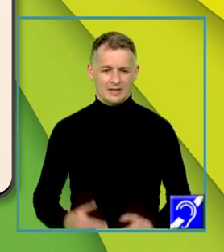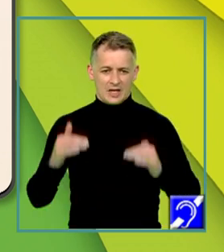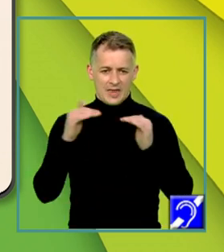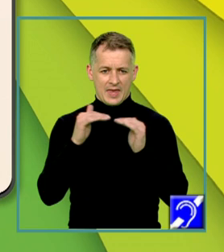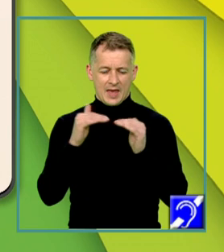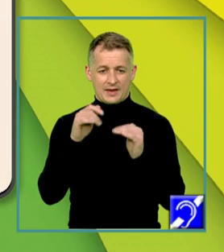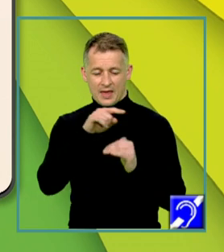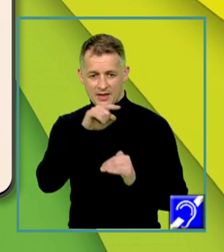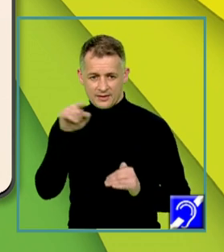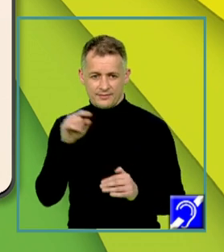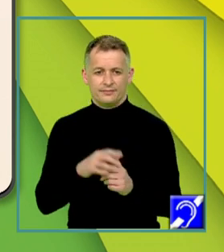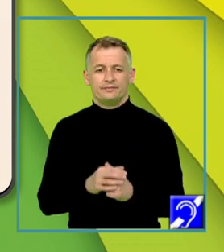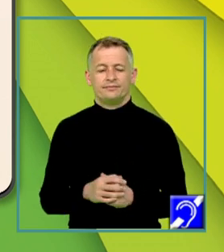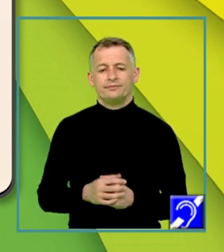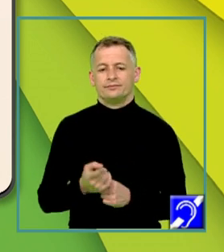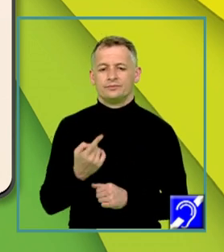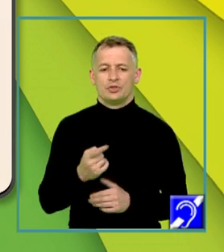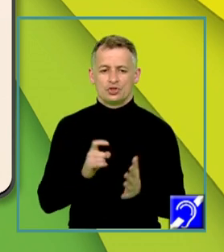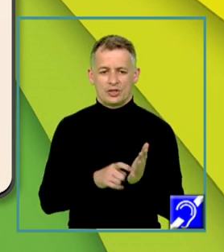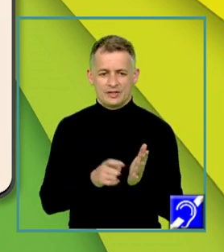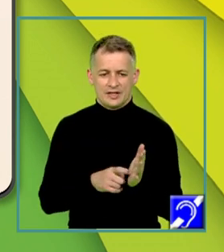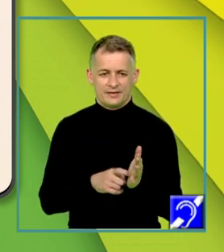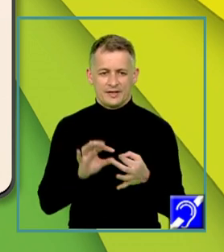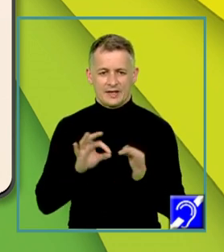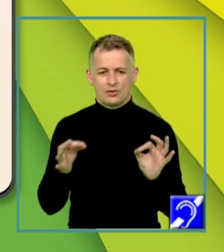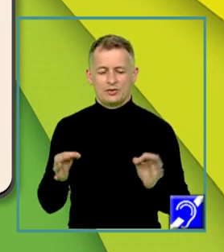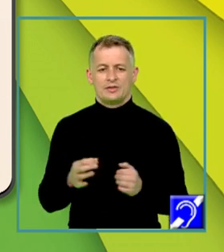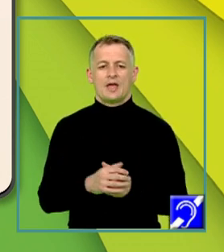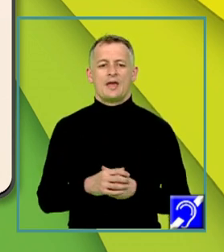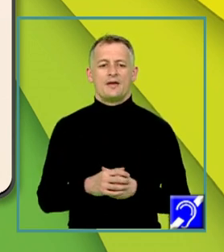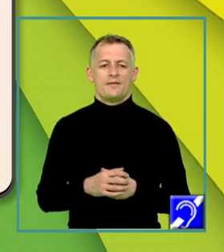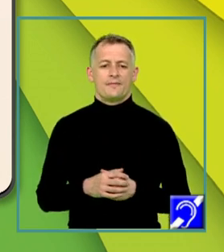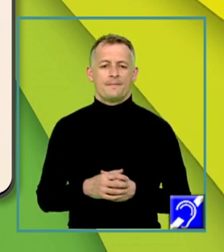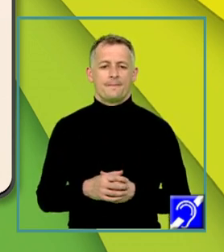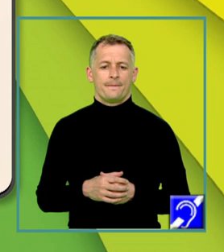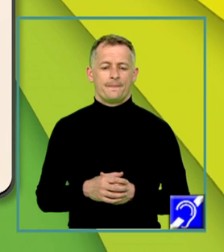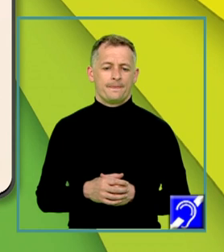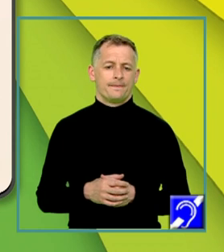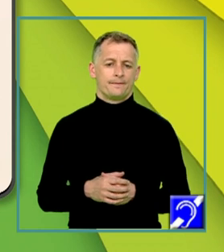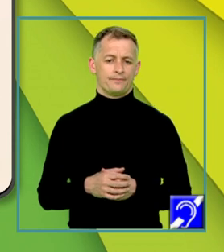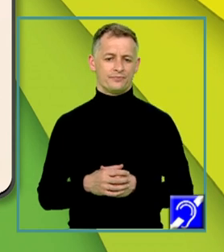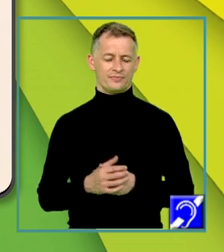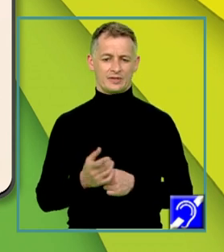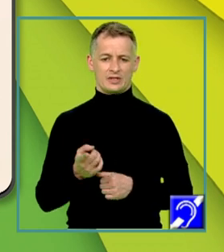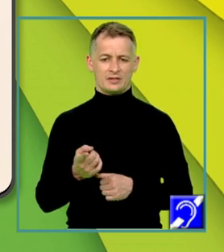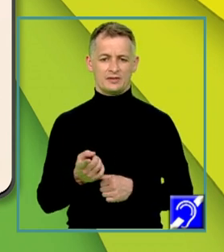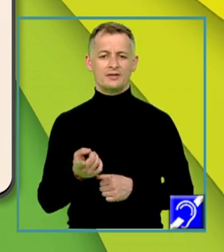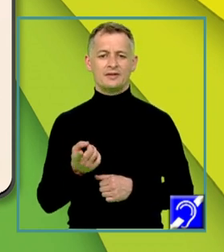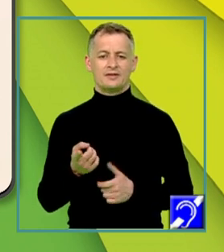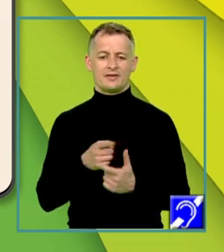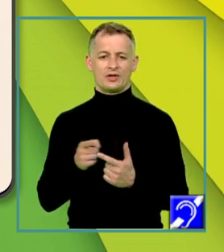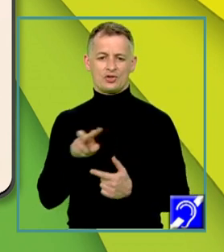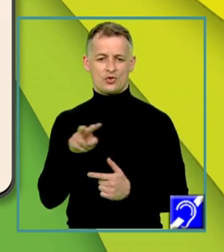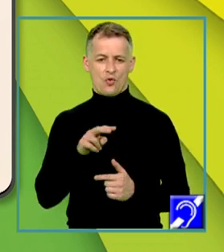Ienulțul cerinței este egală cu egalitatea dintre cele două matrice obținute